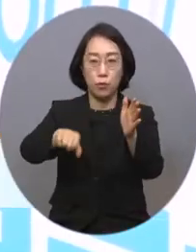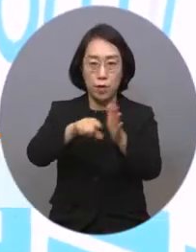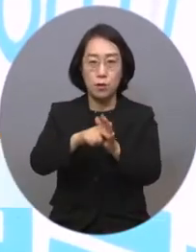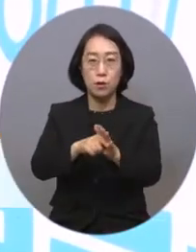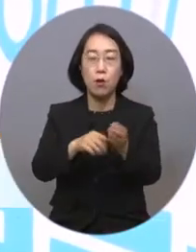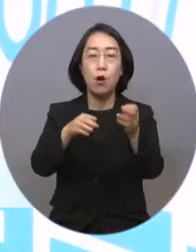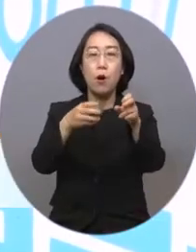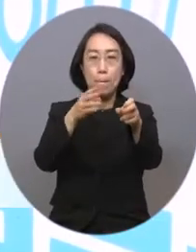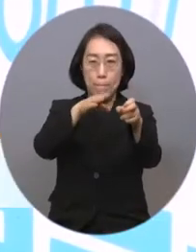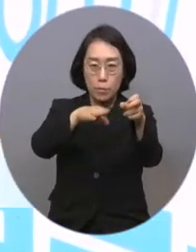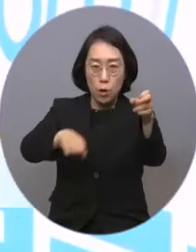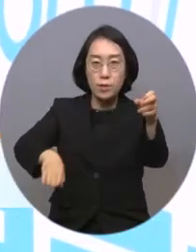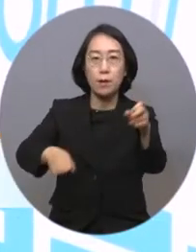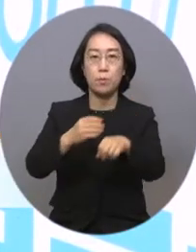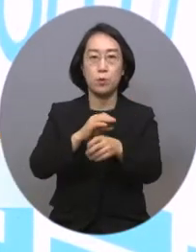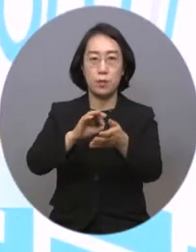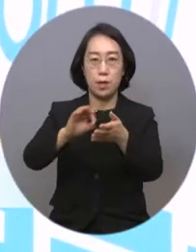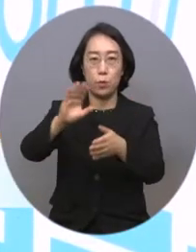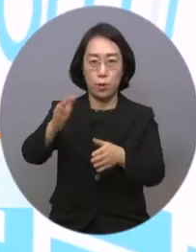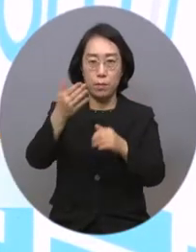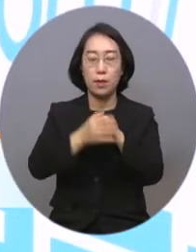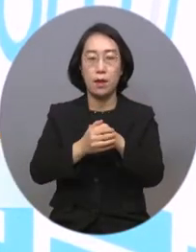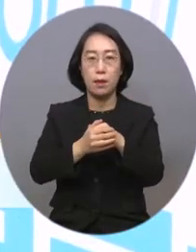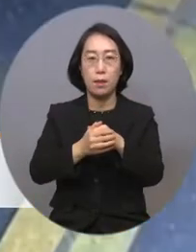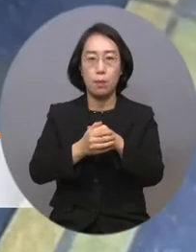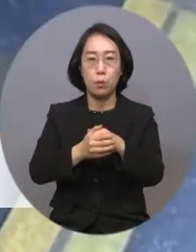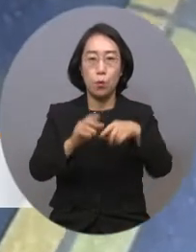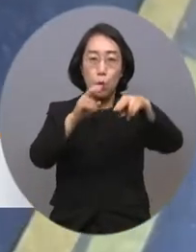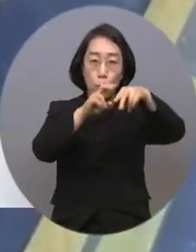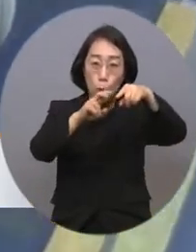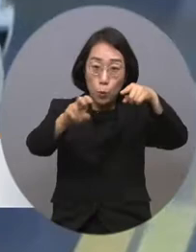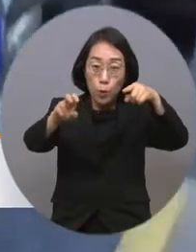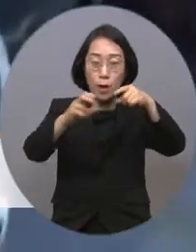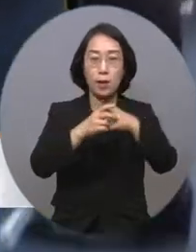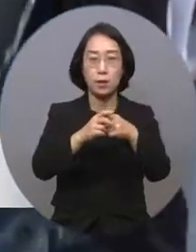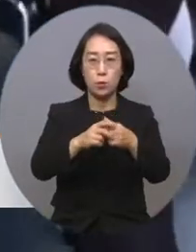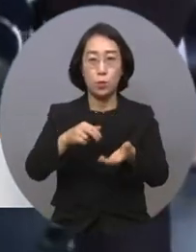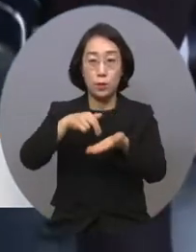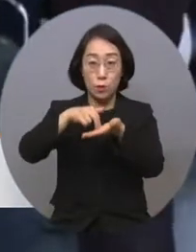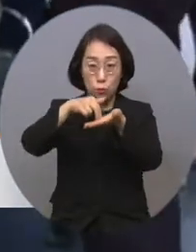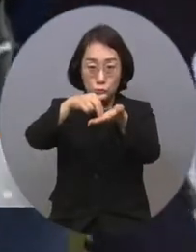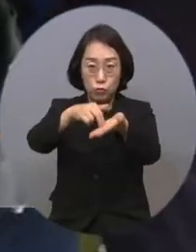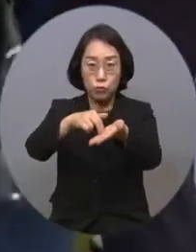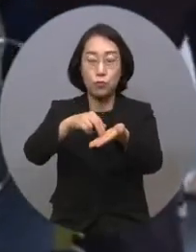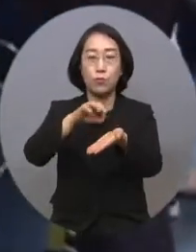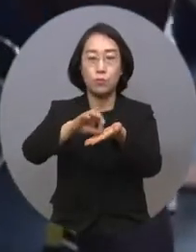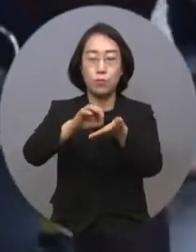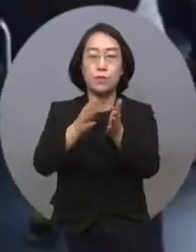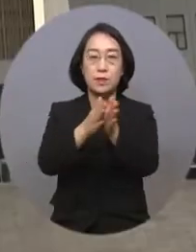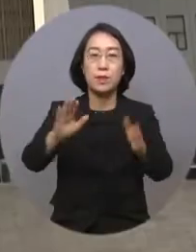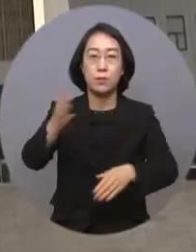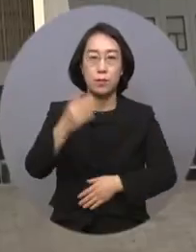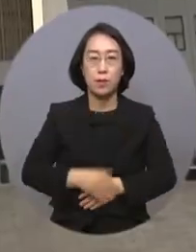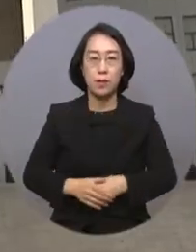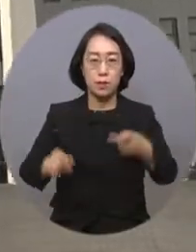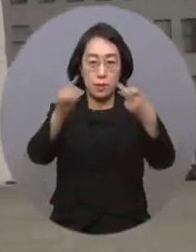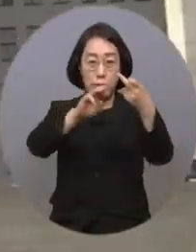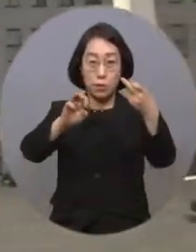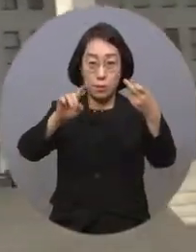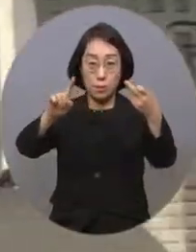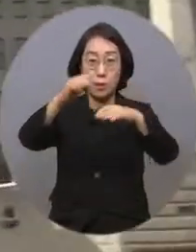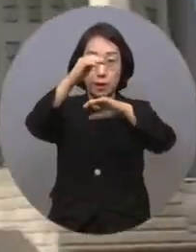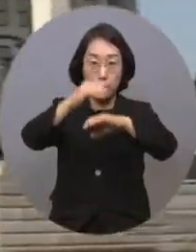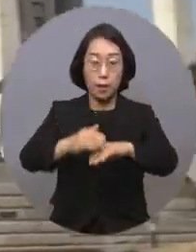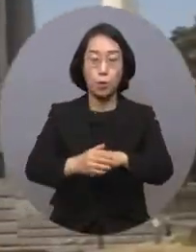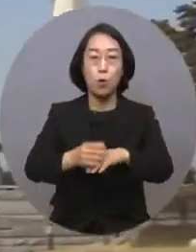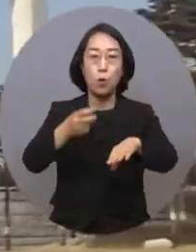또한 케이블카, 모노레일 등이 이동편의시설 설치 의무 대상에 포함됩니다. 지난해 12월 31일 해당 내용이